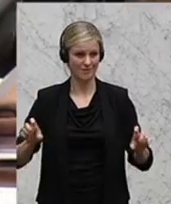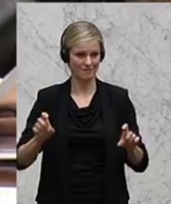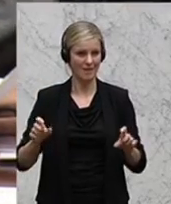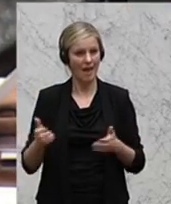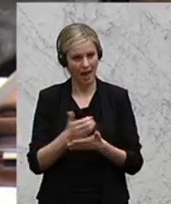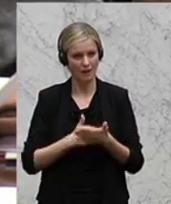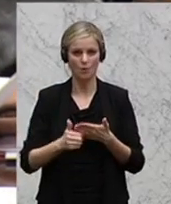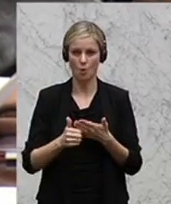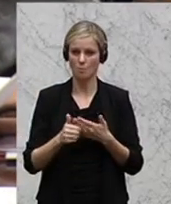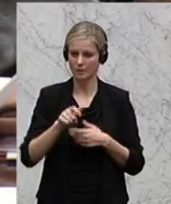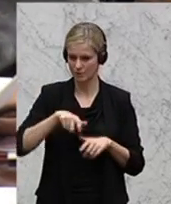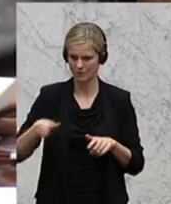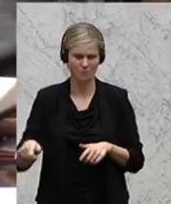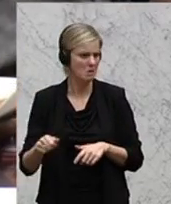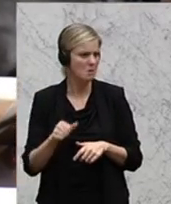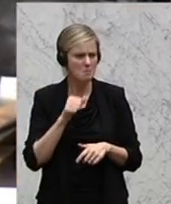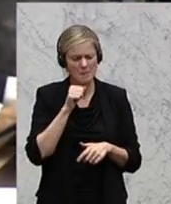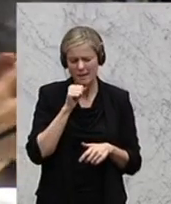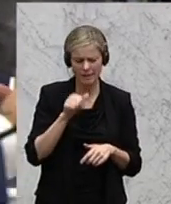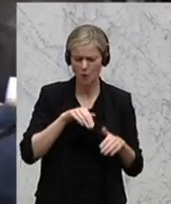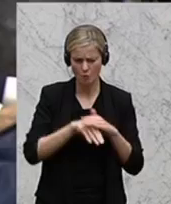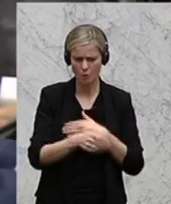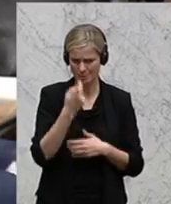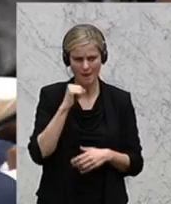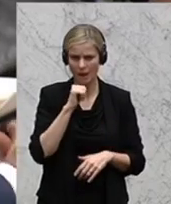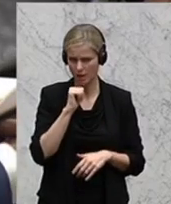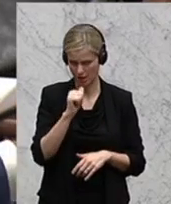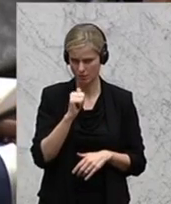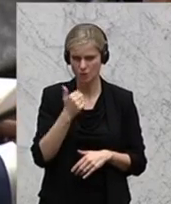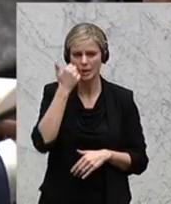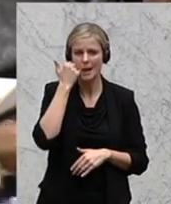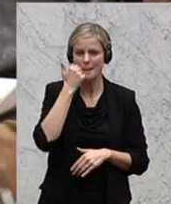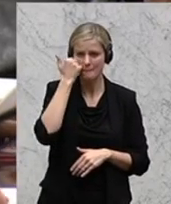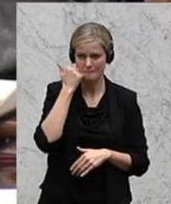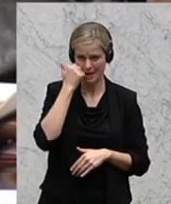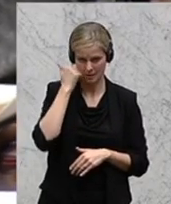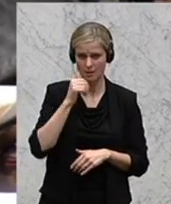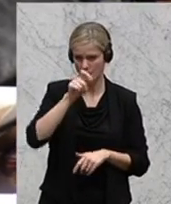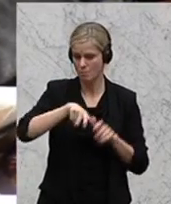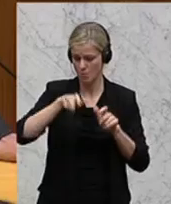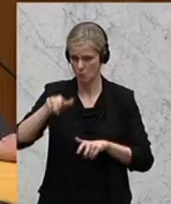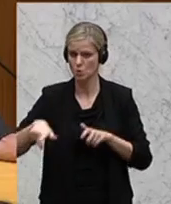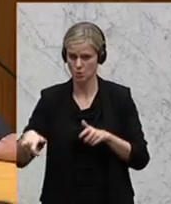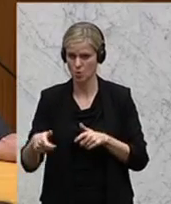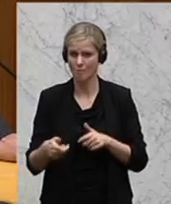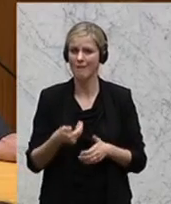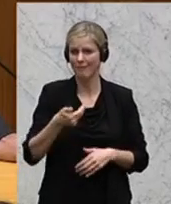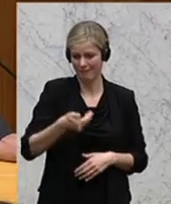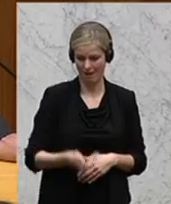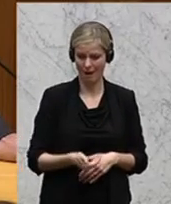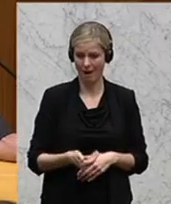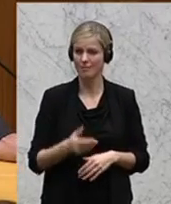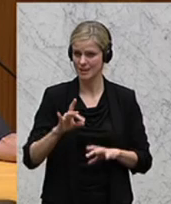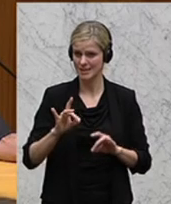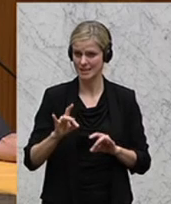nicht um Flüchtlinge, ist keine Ausländerdebatte – die untersten 10% der männlichen Einkommensbezieher in den letzten 10 Jahren